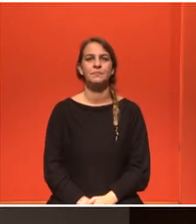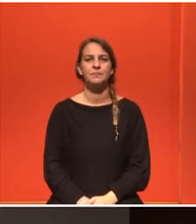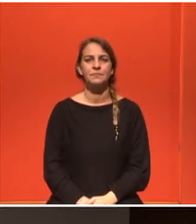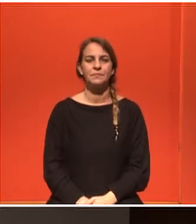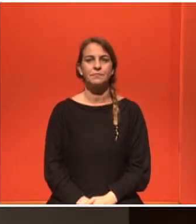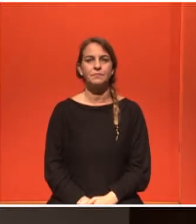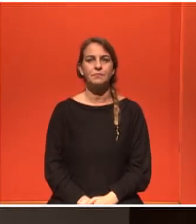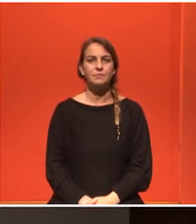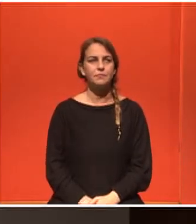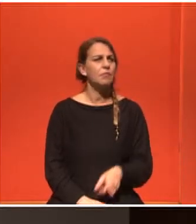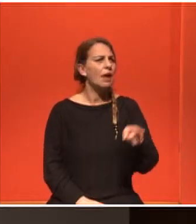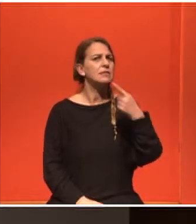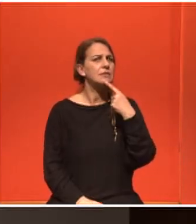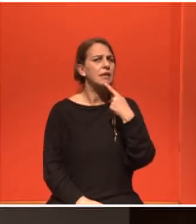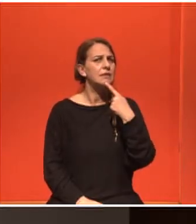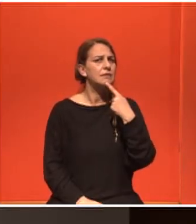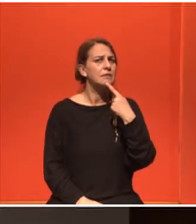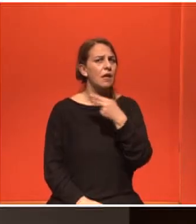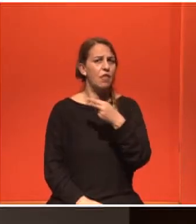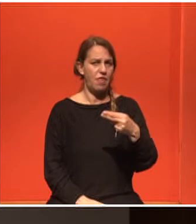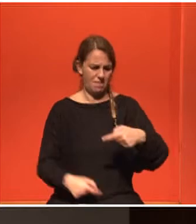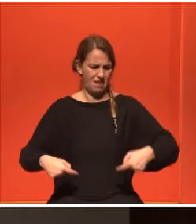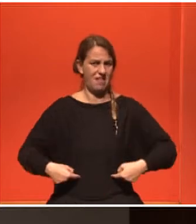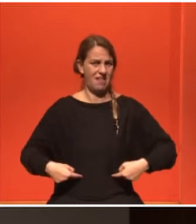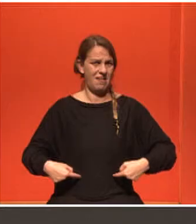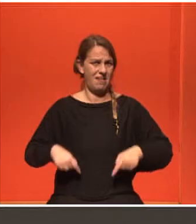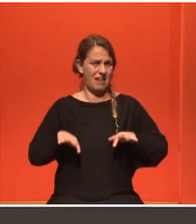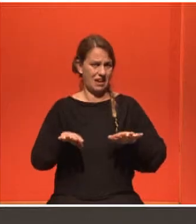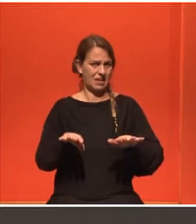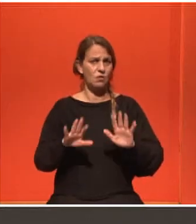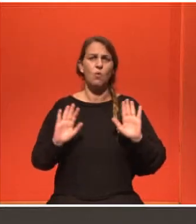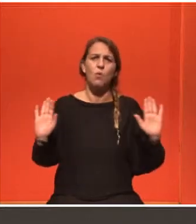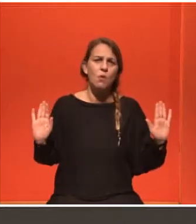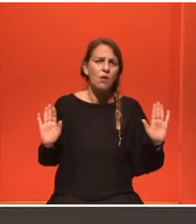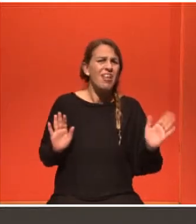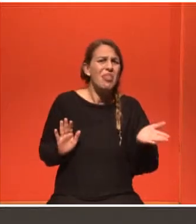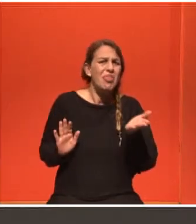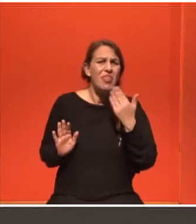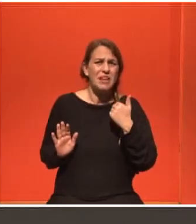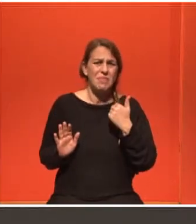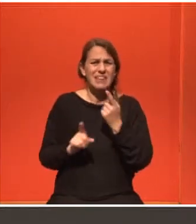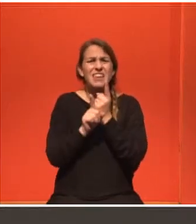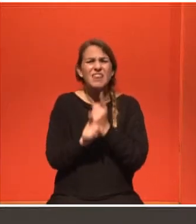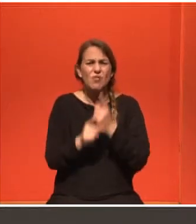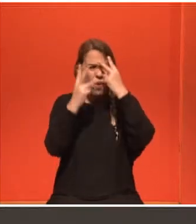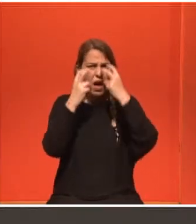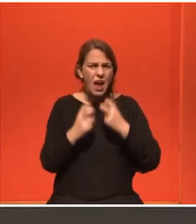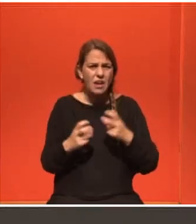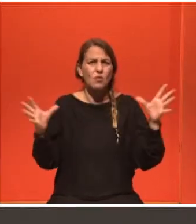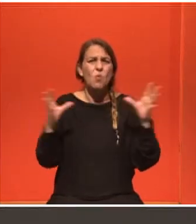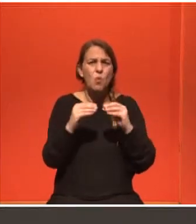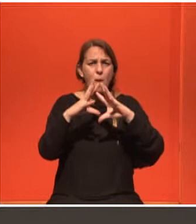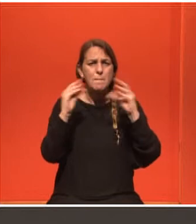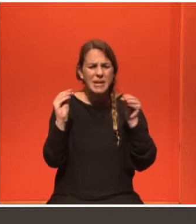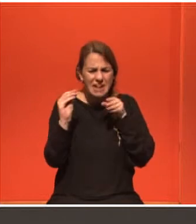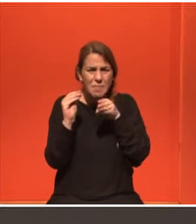Εσείς, κύριε Λούβε. Όσον αφορά για το δικό μου κομμάτι, δεν υπάρχει κάποιος έλεγχος screening, π.χ. για τον καρκίνο του δομητρίου ή για τον καρκίνο